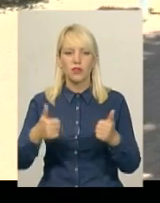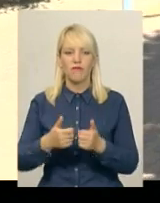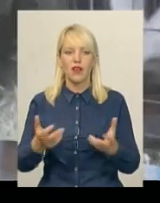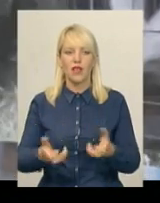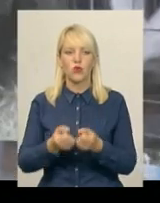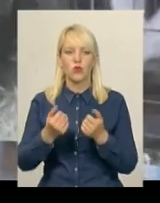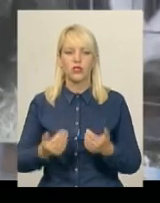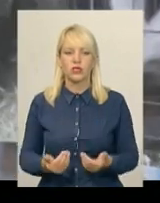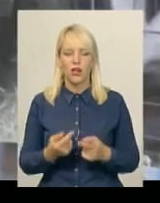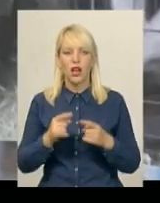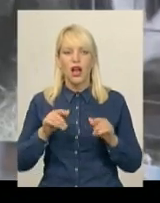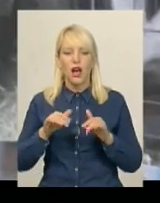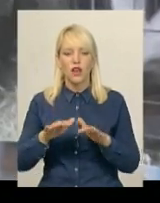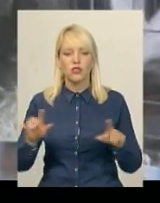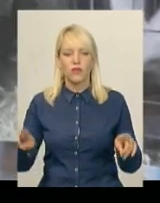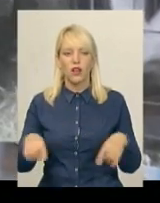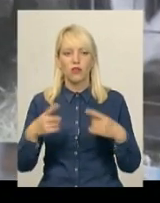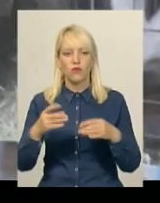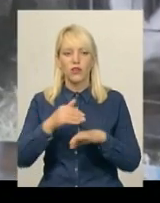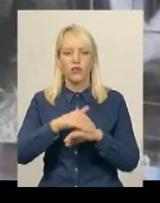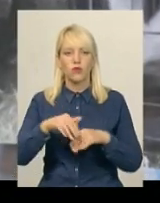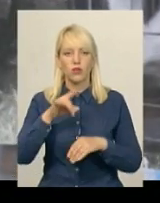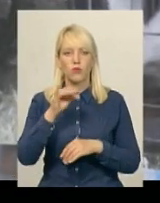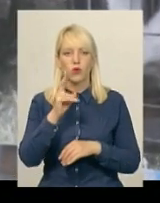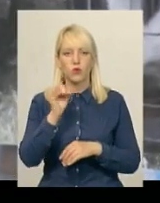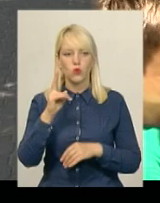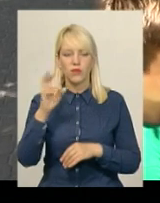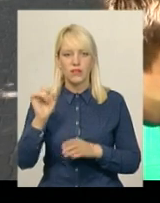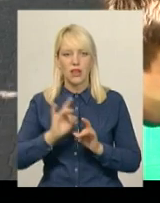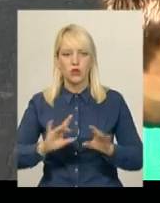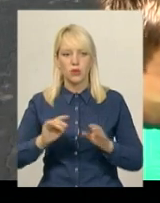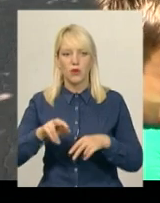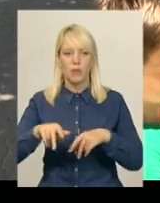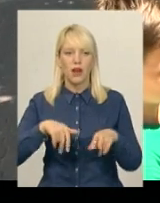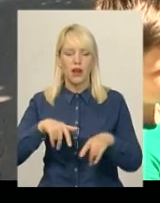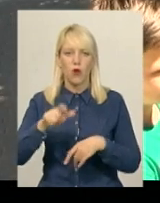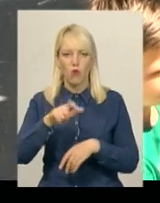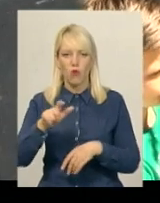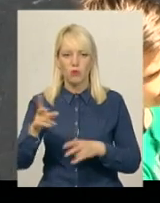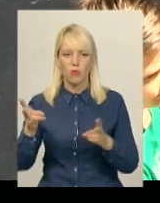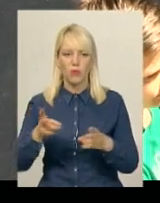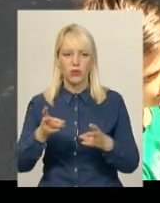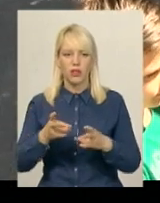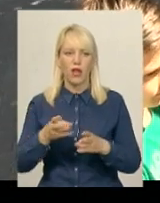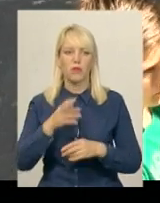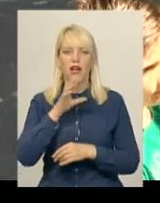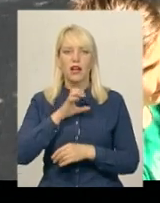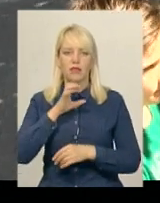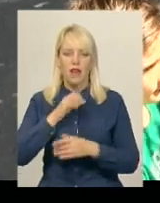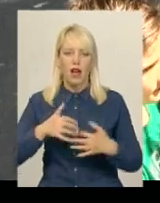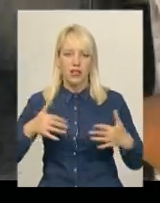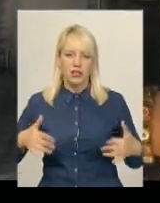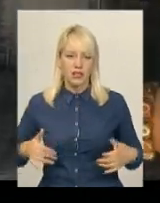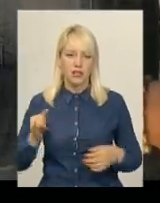Акцію влаштували в обласному центрі на вулиці Проскурівській. Розповідали перехожим про потреби тварин і роздавали листівки. За